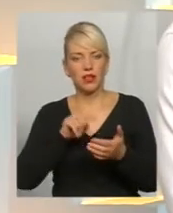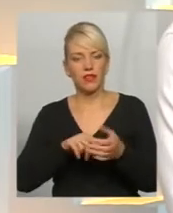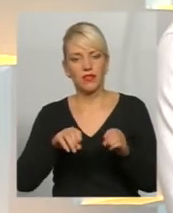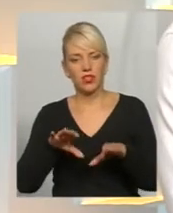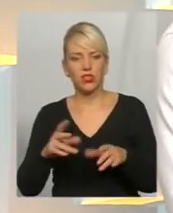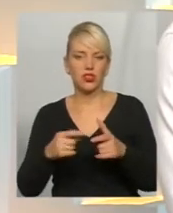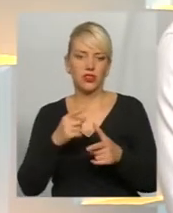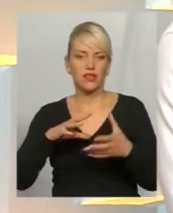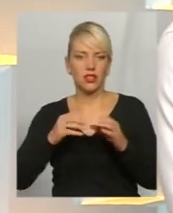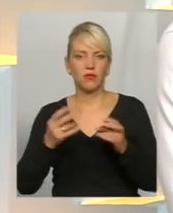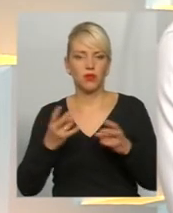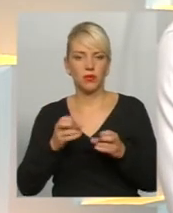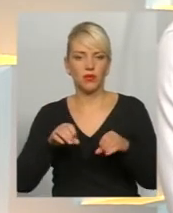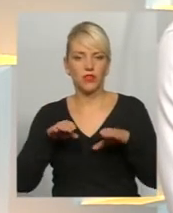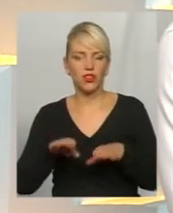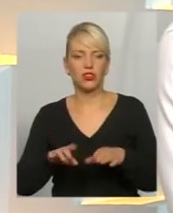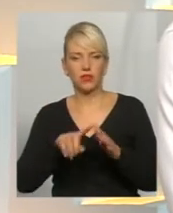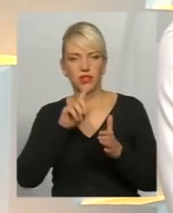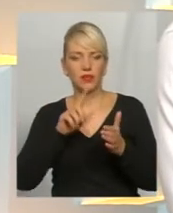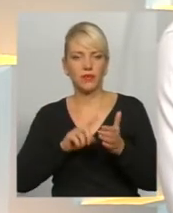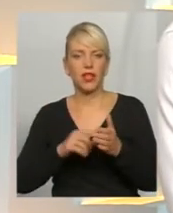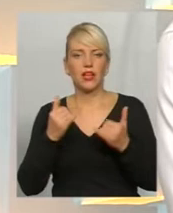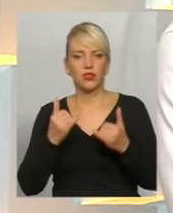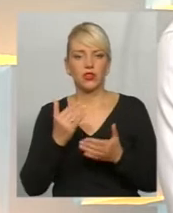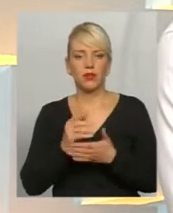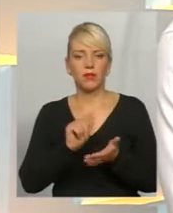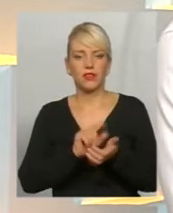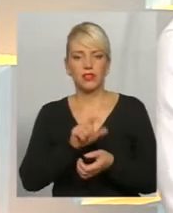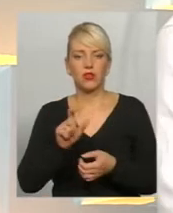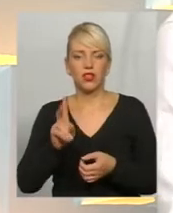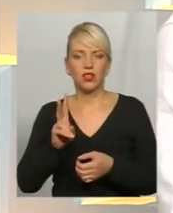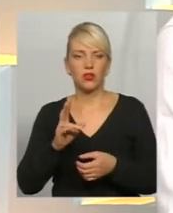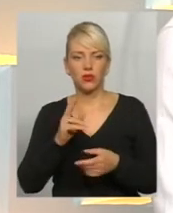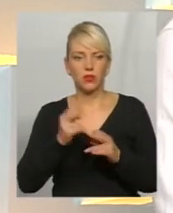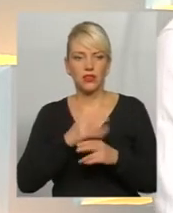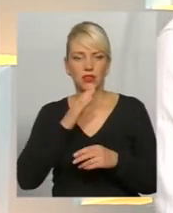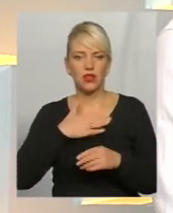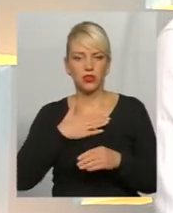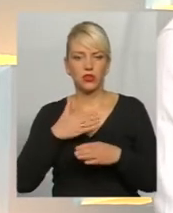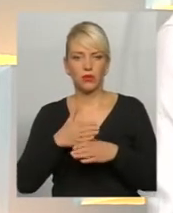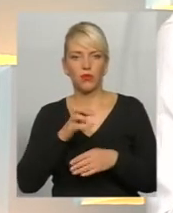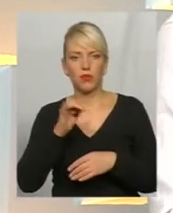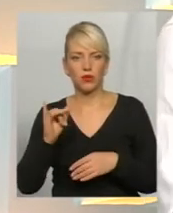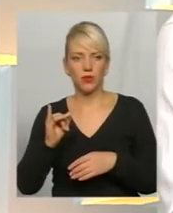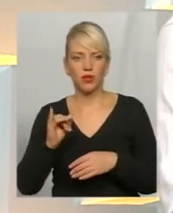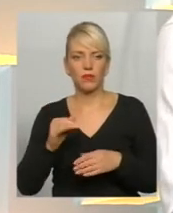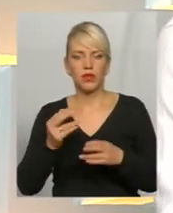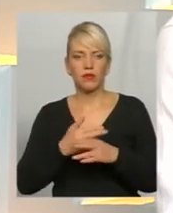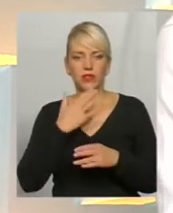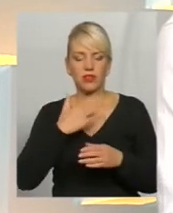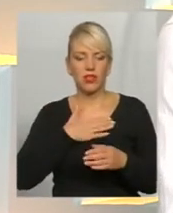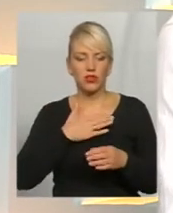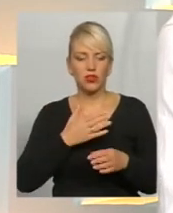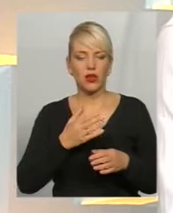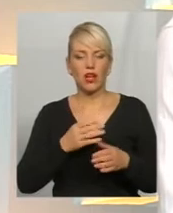І чи потрібно взагалі його вирішувати? Ну, на жаль, на сьогодні є пенсіонери, які без нашої сьогоднішньої помови, без нашого відрахування пенсійний